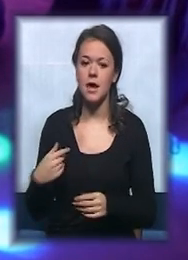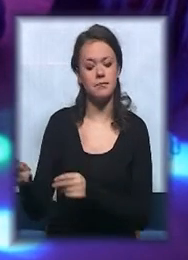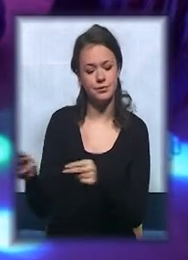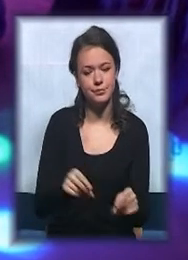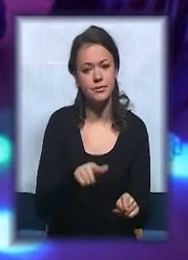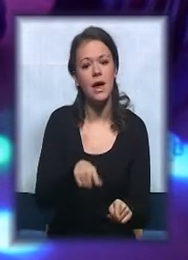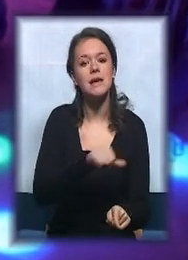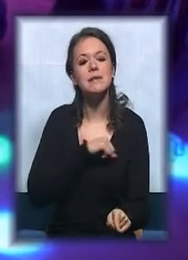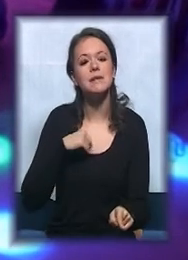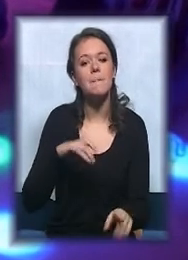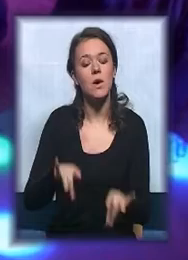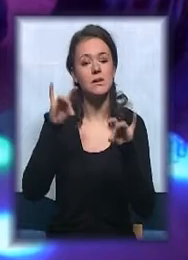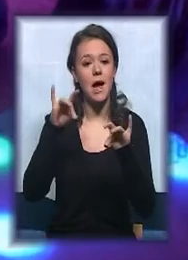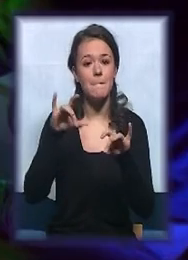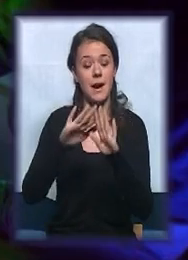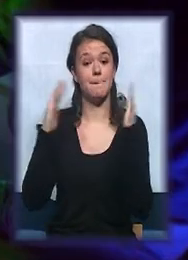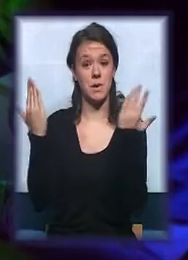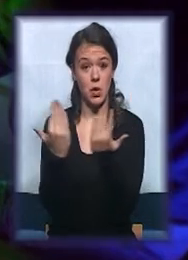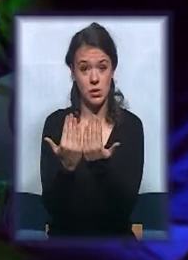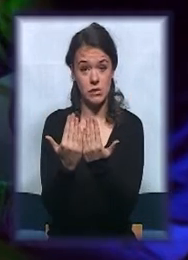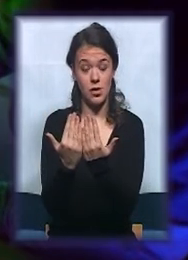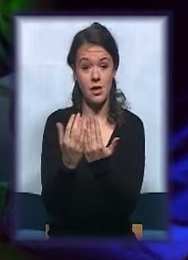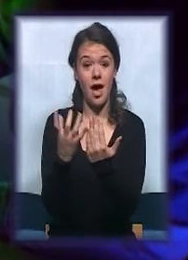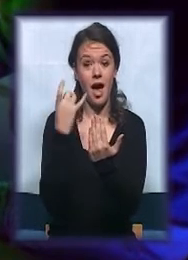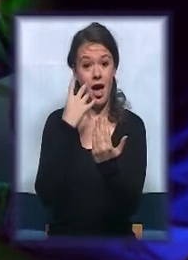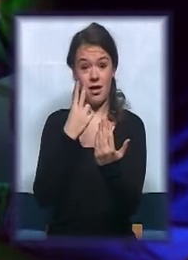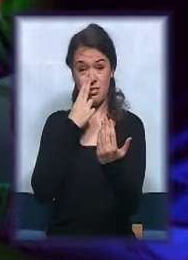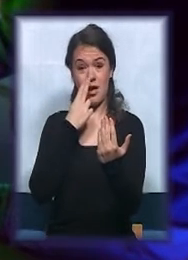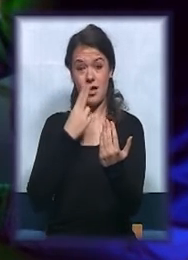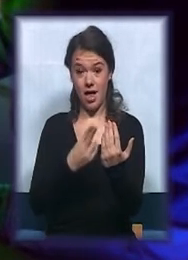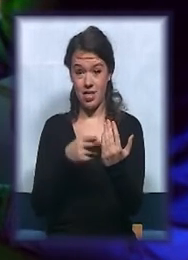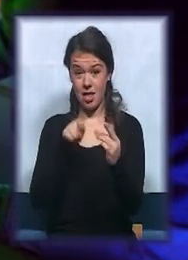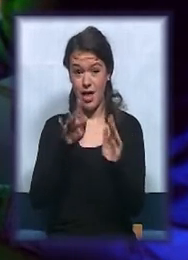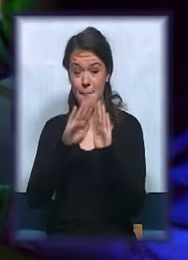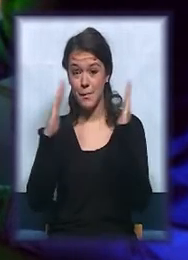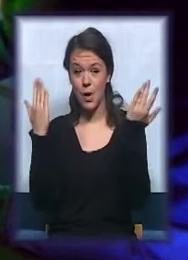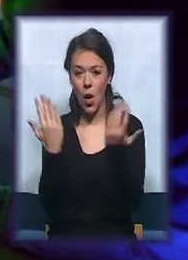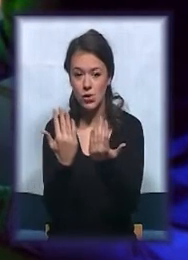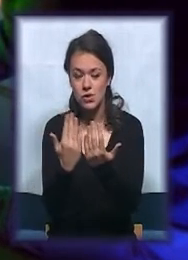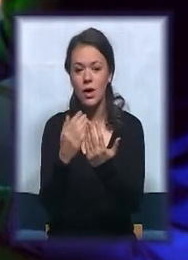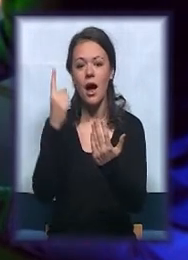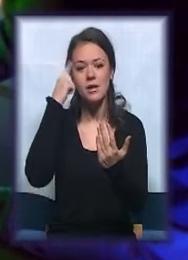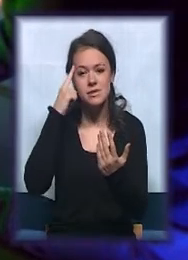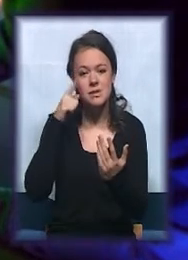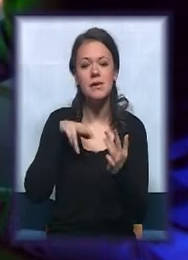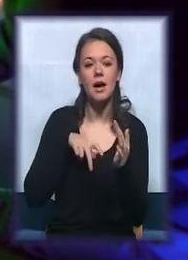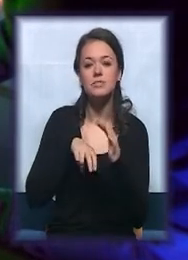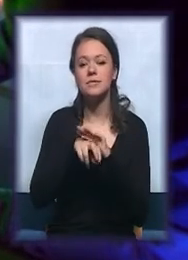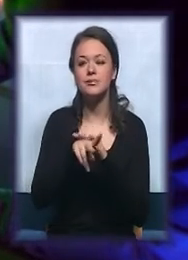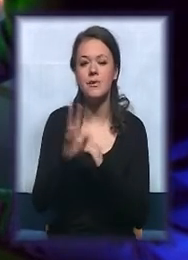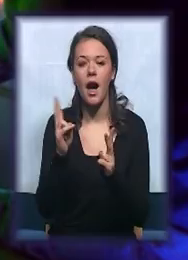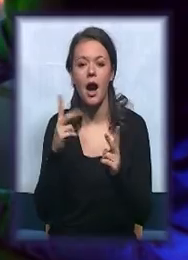samo odabere prostor. Kad iz tog ugla percipira dalje prostor, onda ono znači kreći da manipuliše